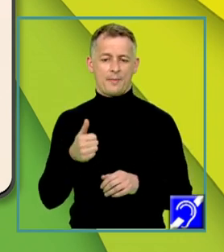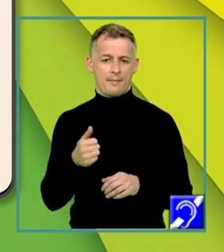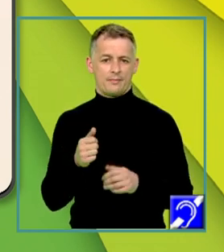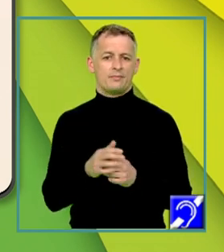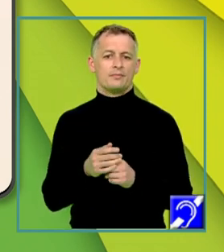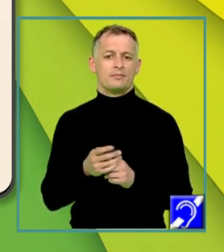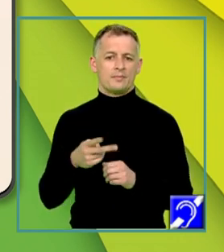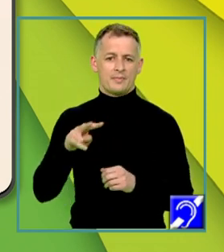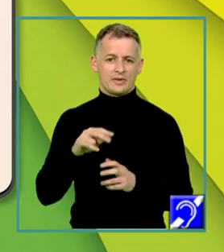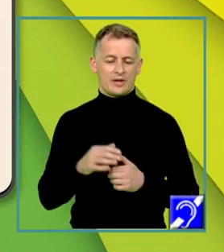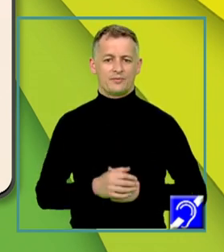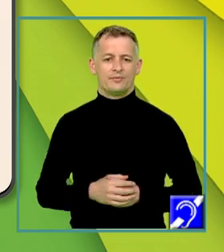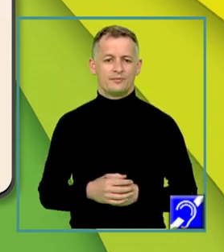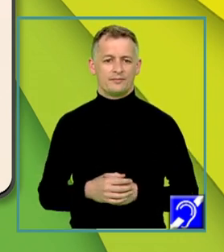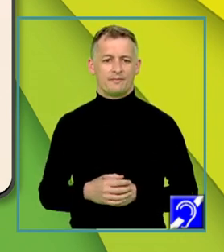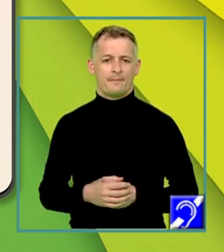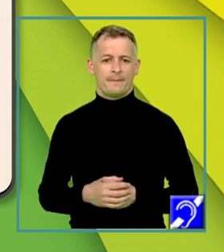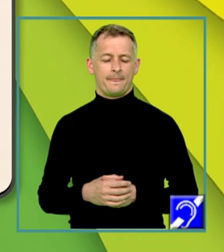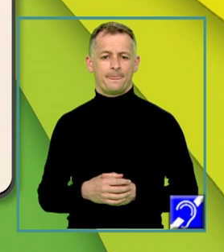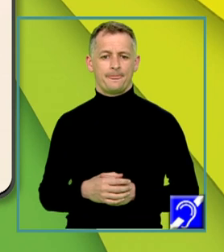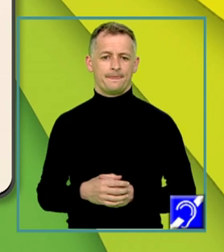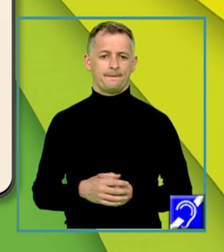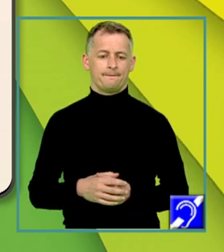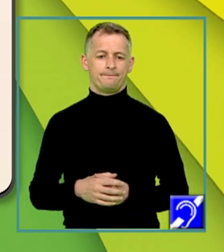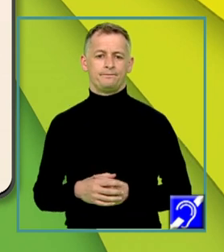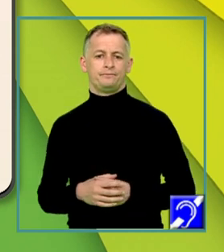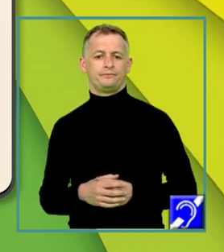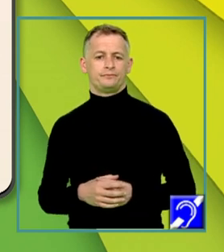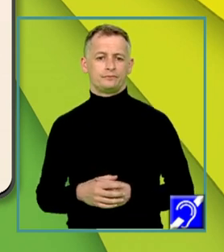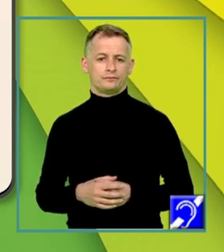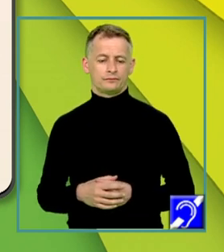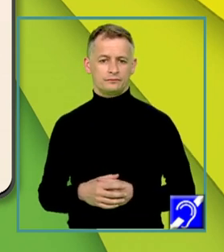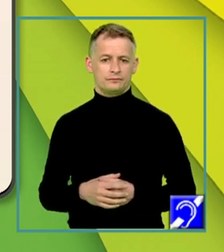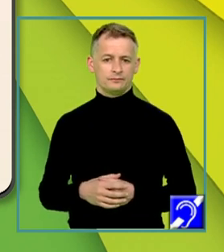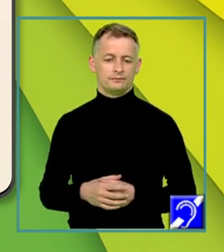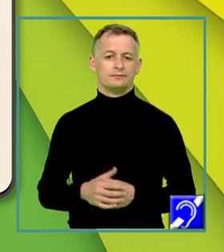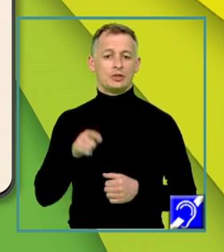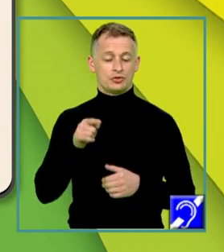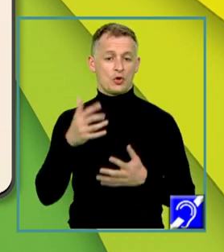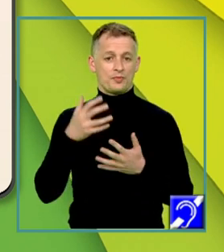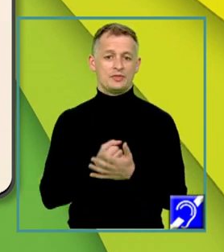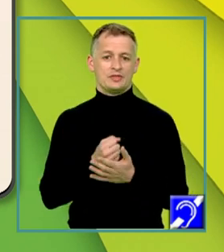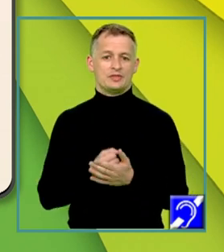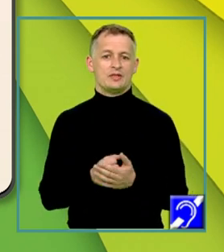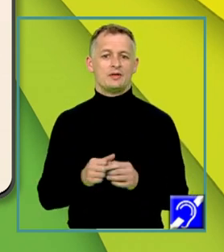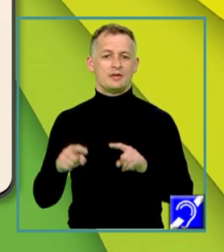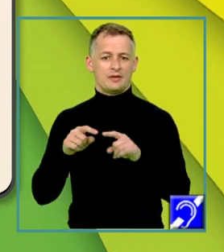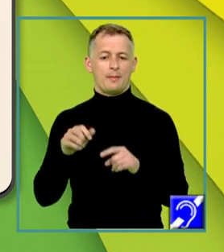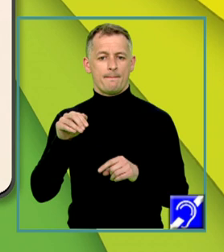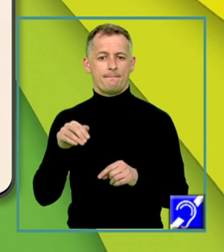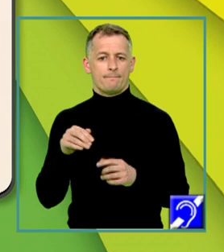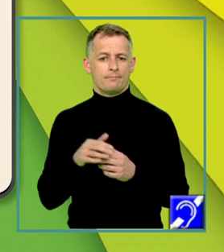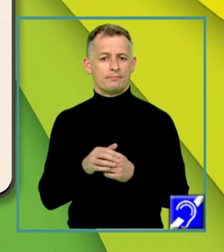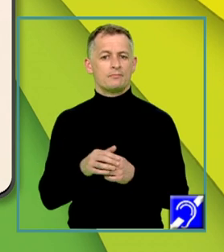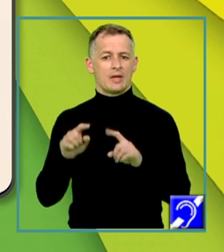Particularizând scrierea matricei M de X pentru X egal cu 2, obținem matricea M de 2,